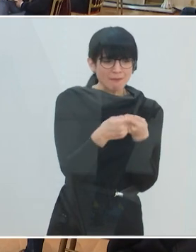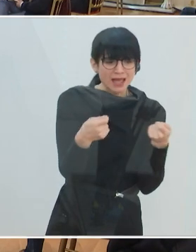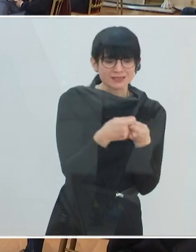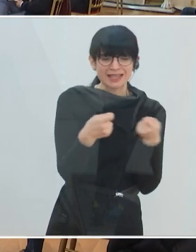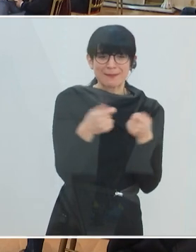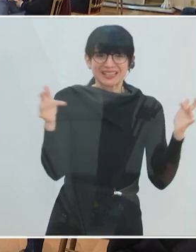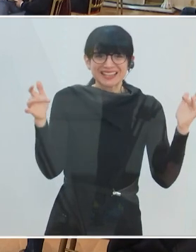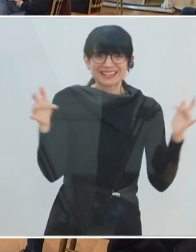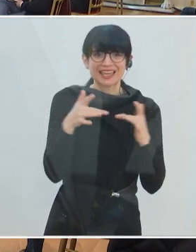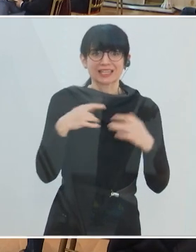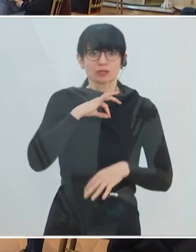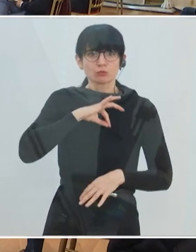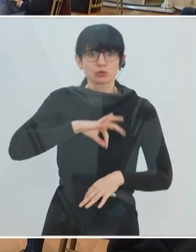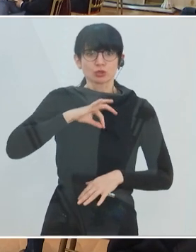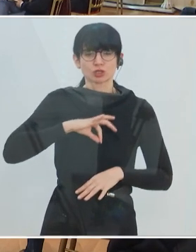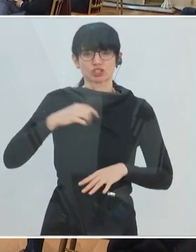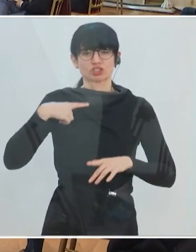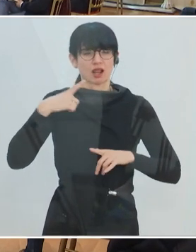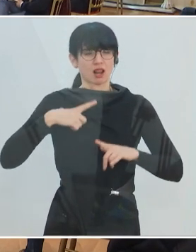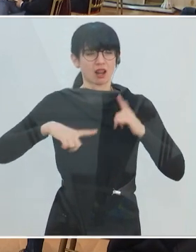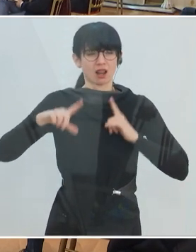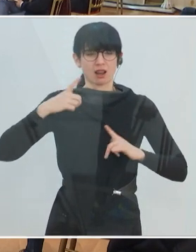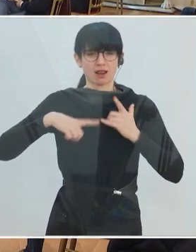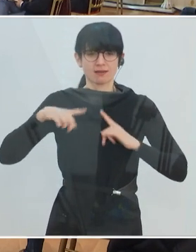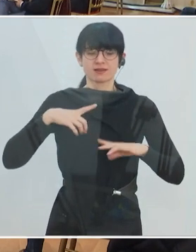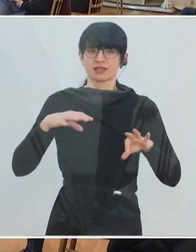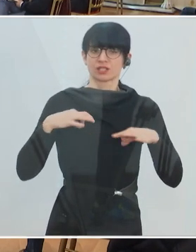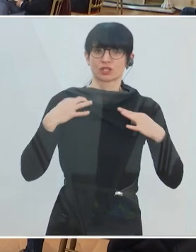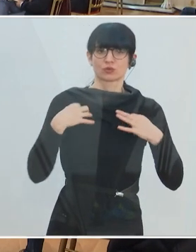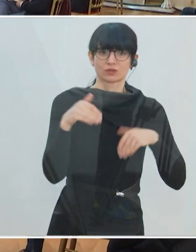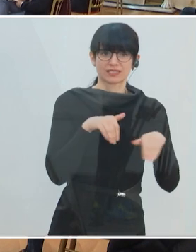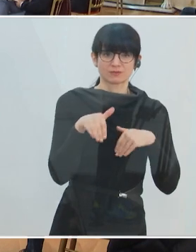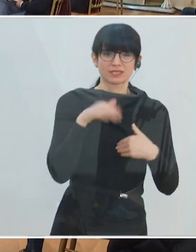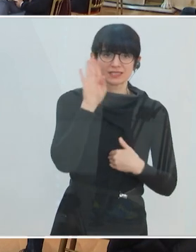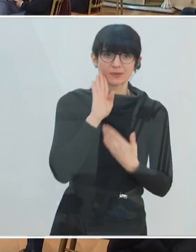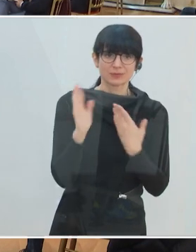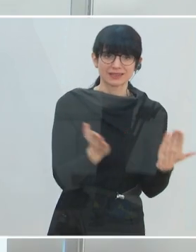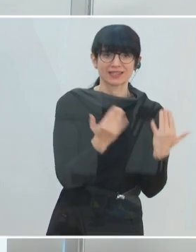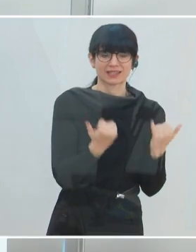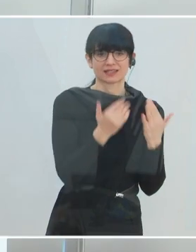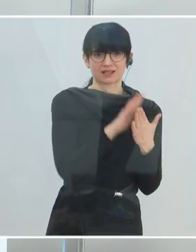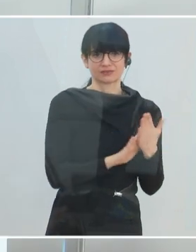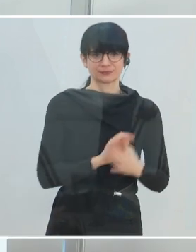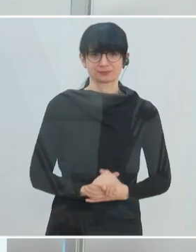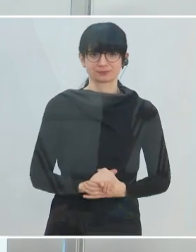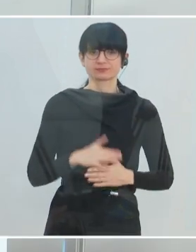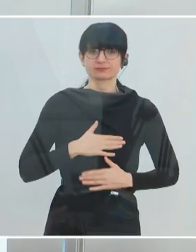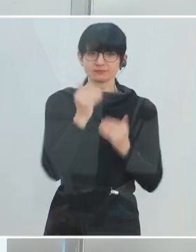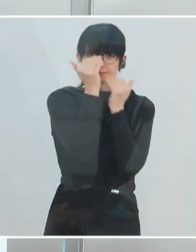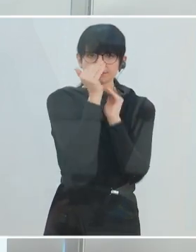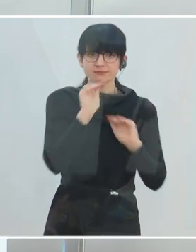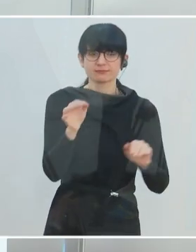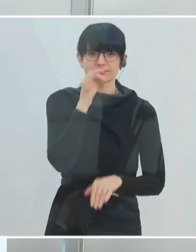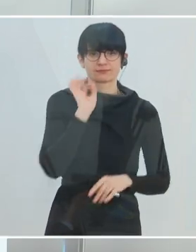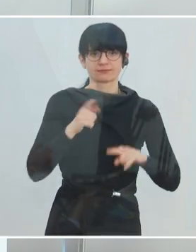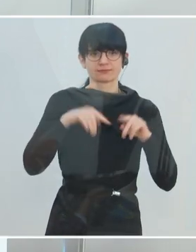dieses Leiden anzugehen. Ich darf den Gesundheitsminister ganz herzlich um den Anfang bitten. Bitte sehr. Ja, meine sehr verehrten Damen und